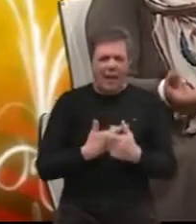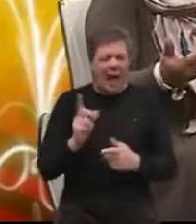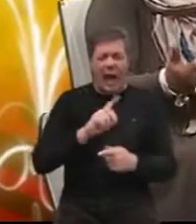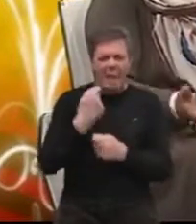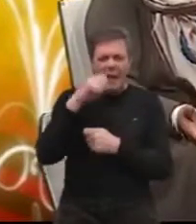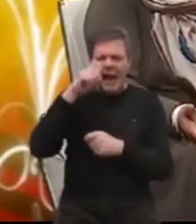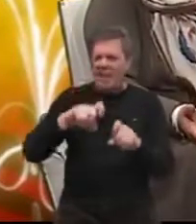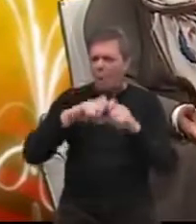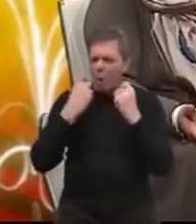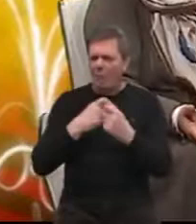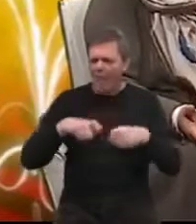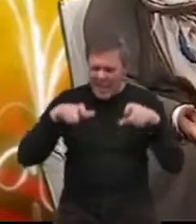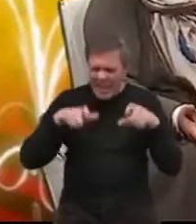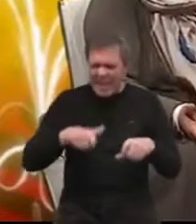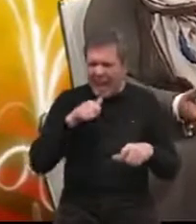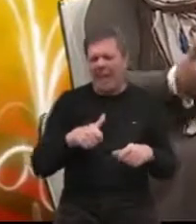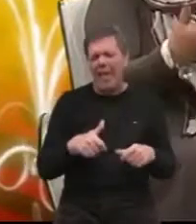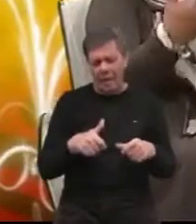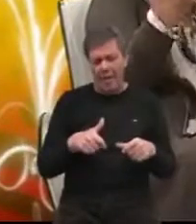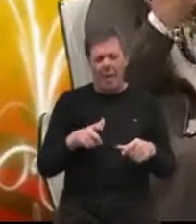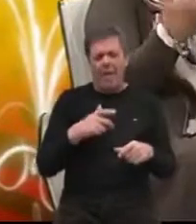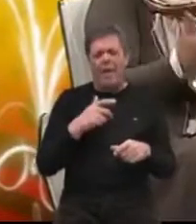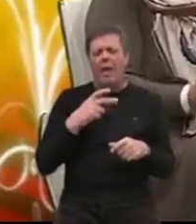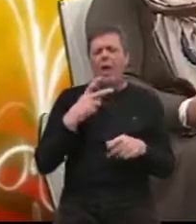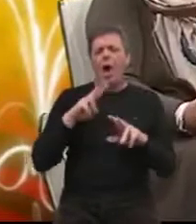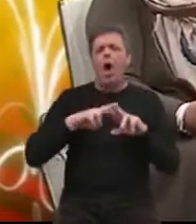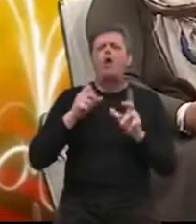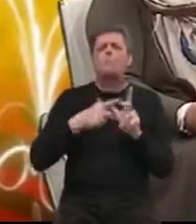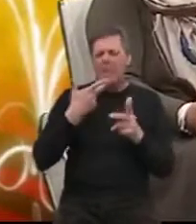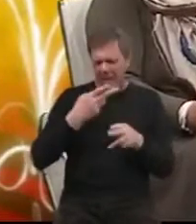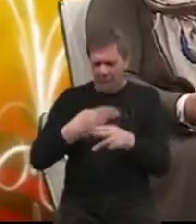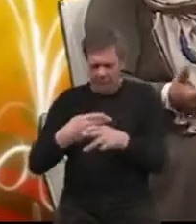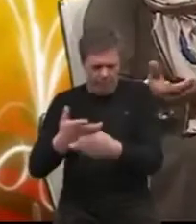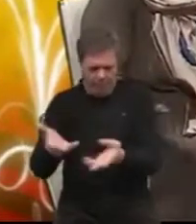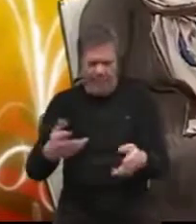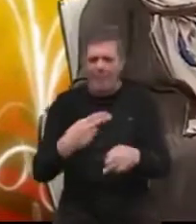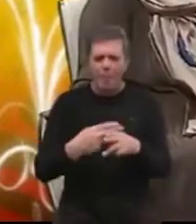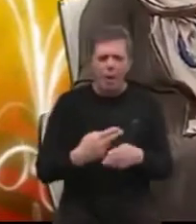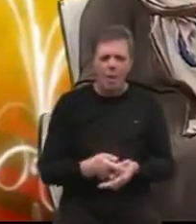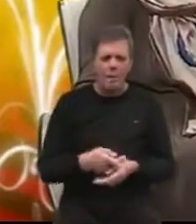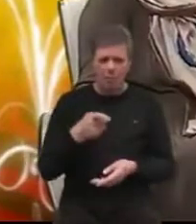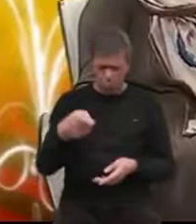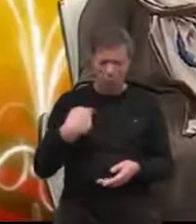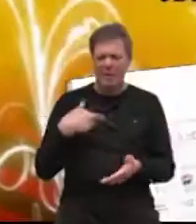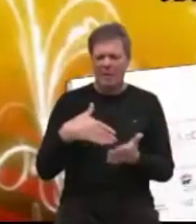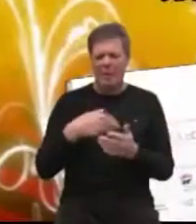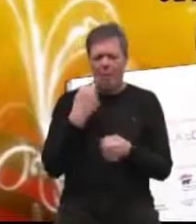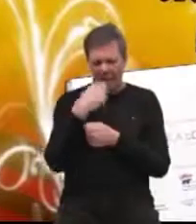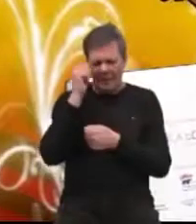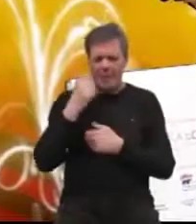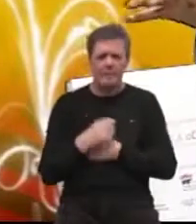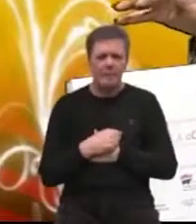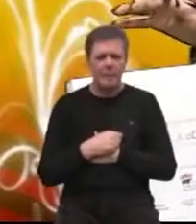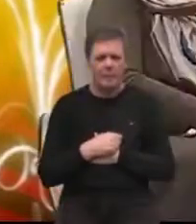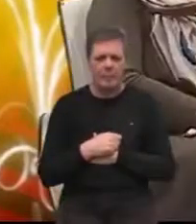gradimo domove za stare i nemoćne, ne gradimo hospicije za bolesne. To mi trebamo. Pre grozno. Da,